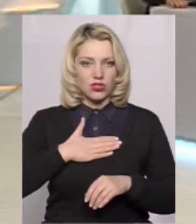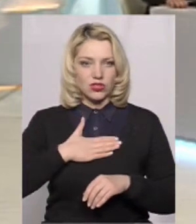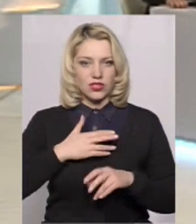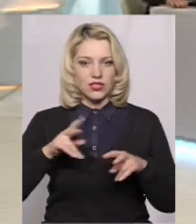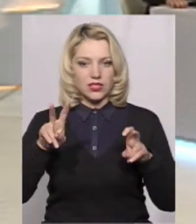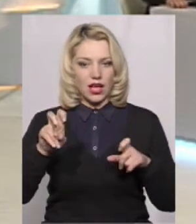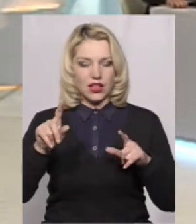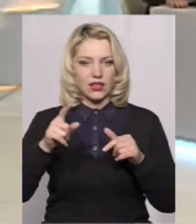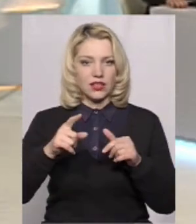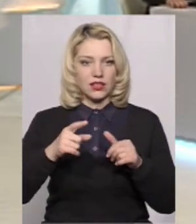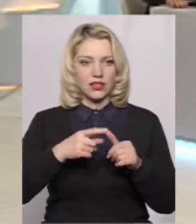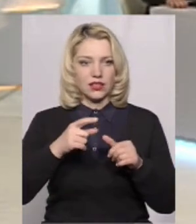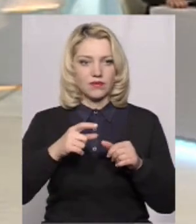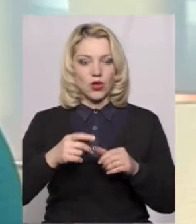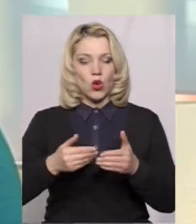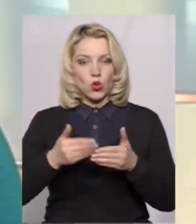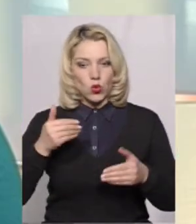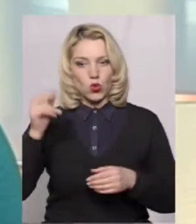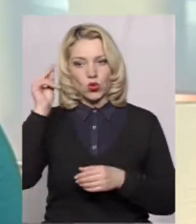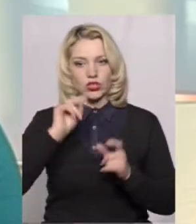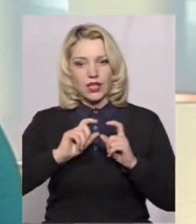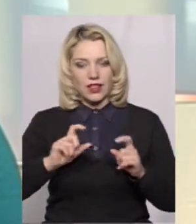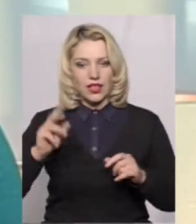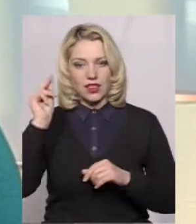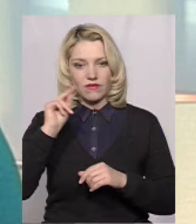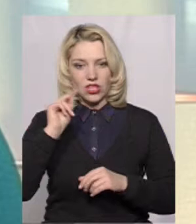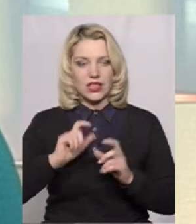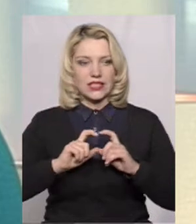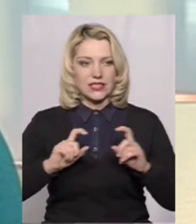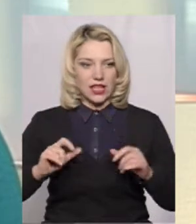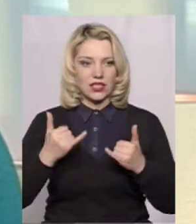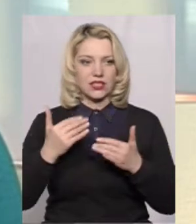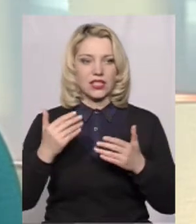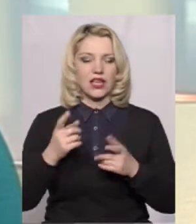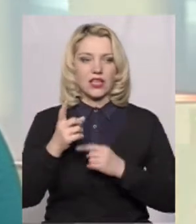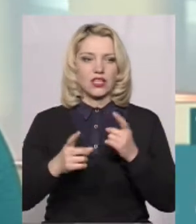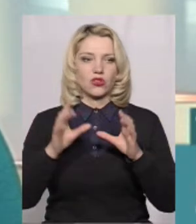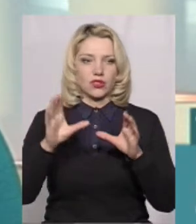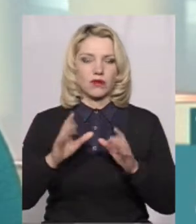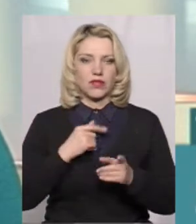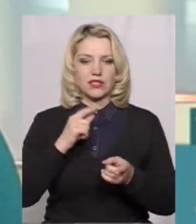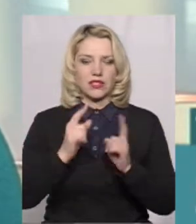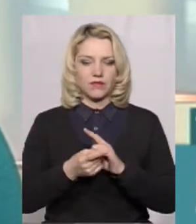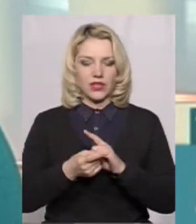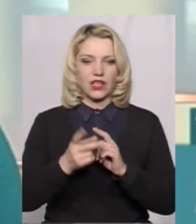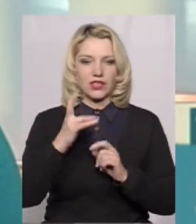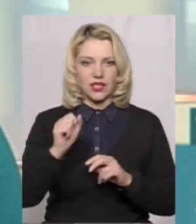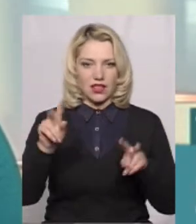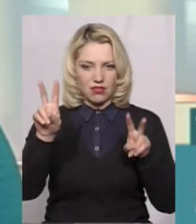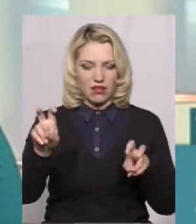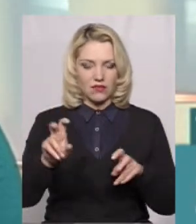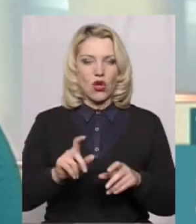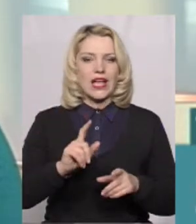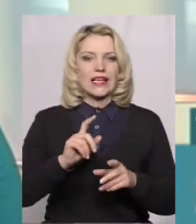дошкільний навчальний заклад, а зараз ми згідно нового закону змінилися на заклад дошкільної освіти.